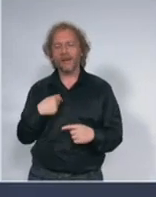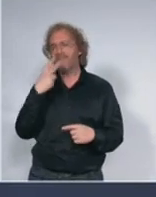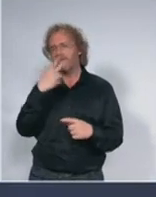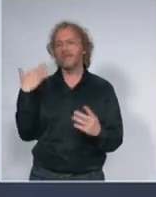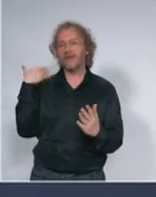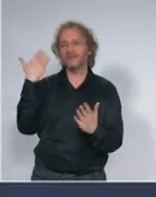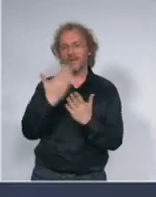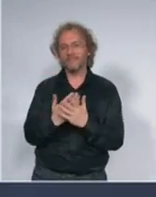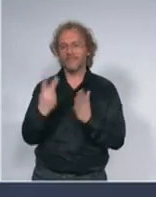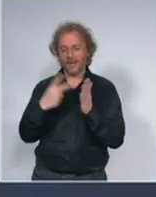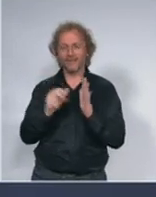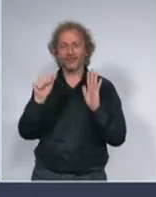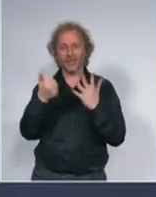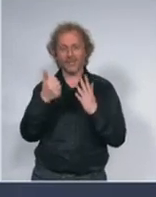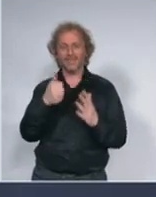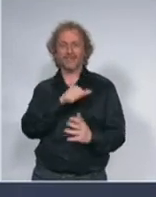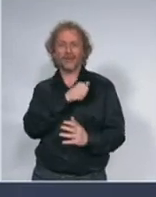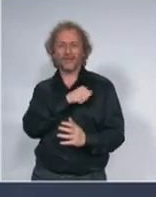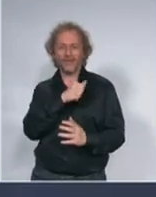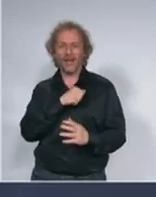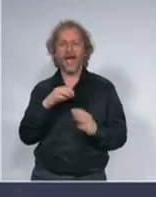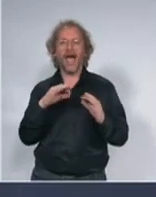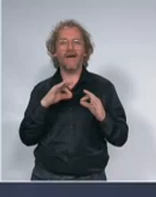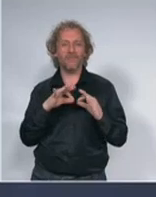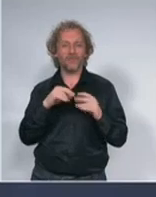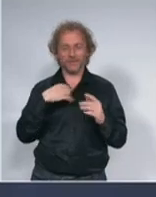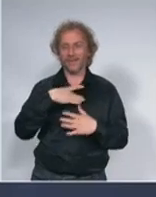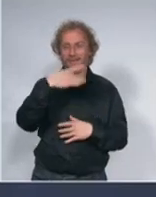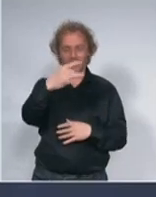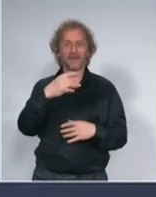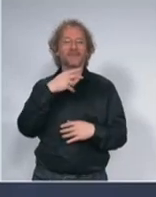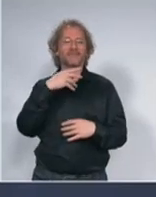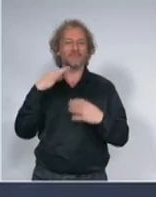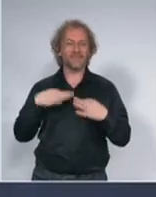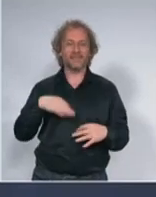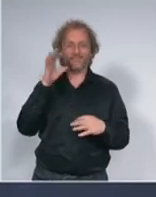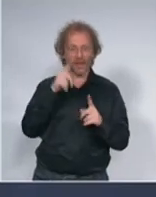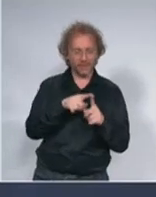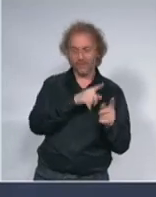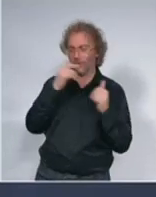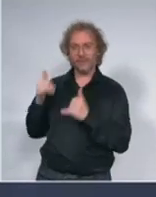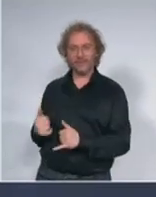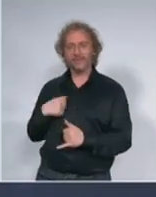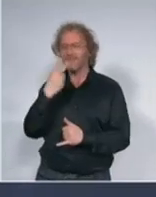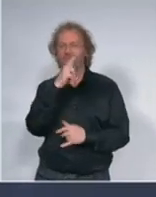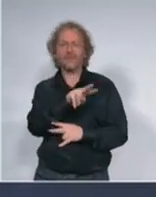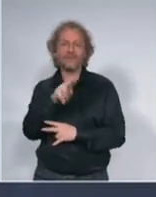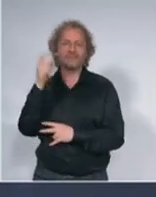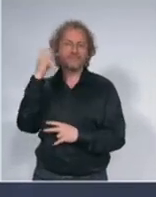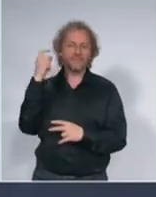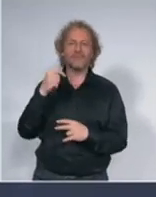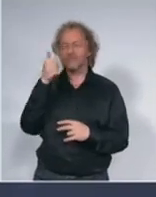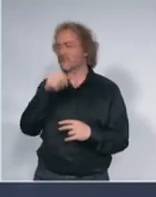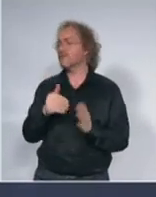2016. godine bezbroj puta sam videla sve što uradite trebali ste da uradite ono suprotno kada su kada su